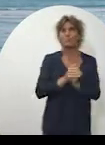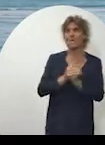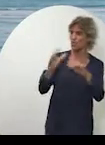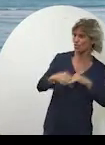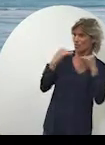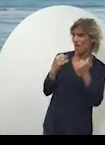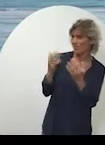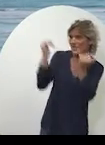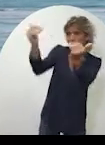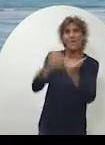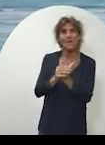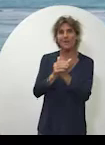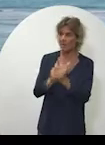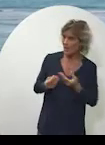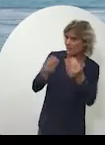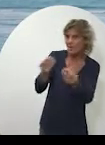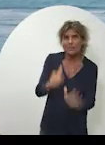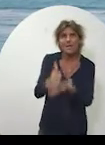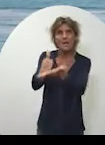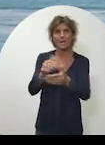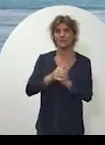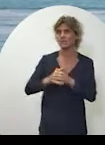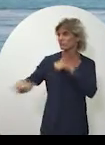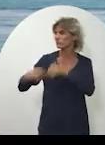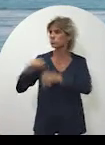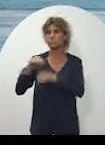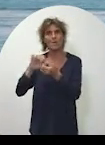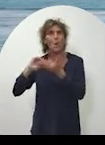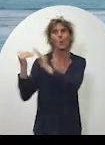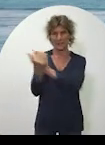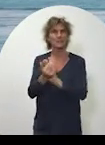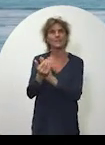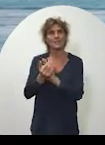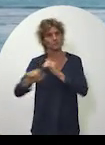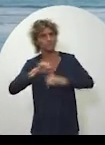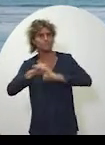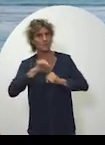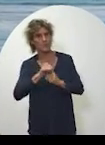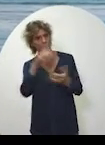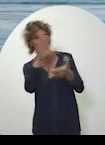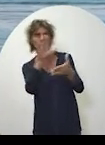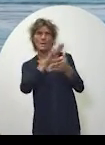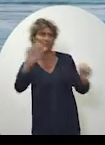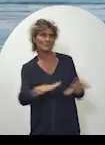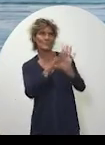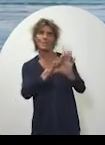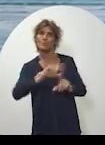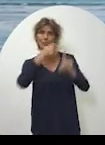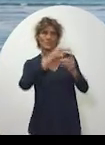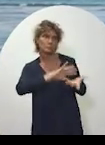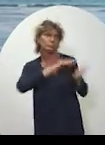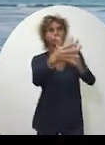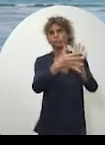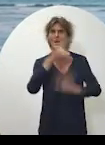de l'espoir aux jeunes, repositionné et mis en ordre de bataille nos collectivités pour changer l'avenir de notre archipel.